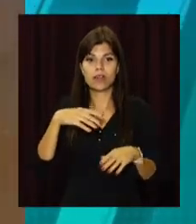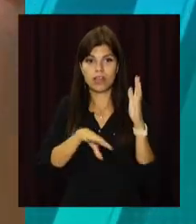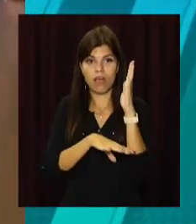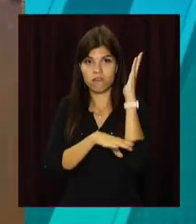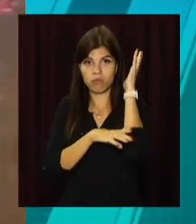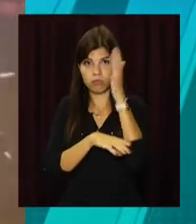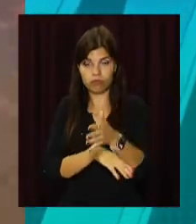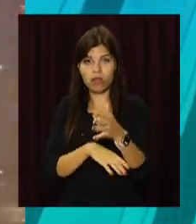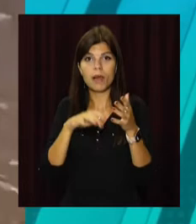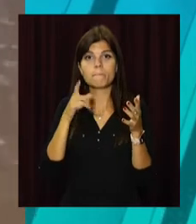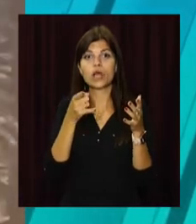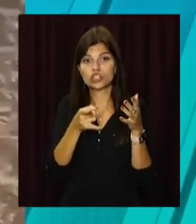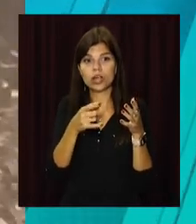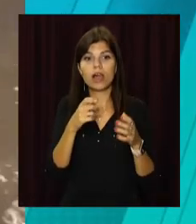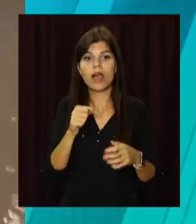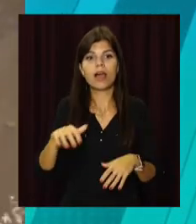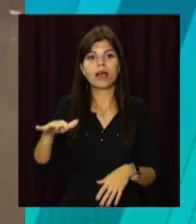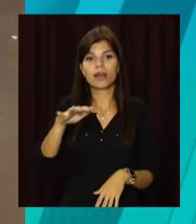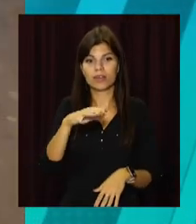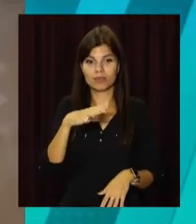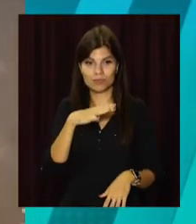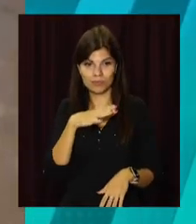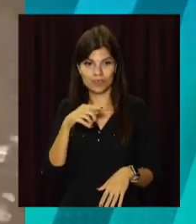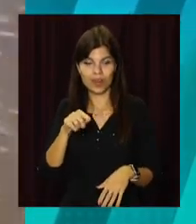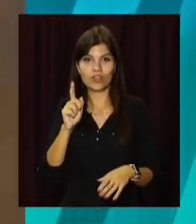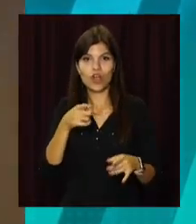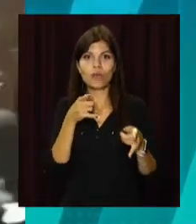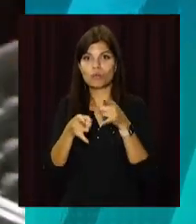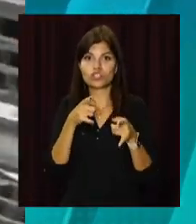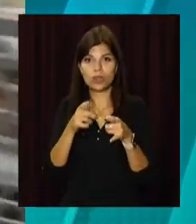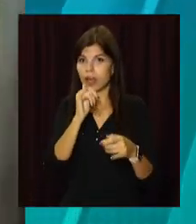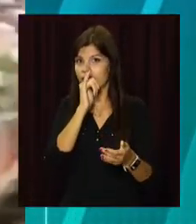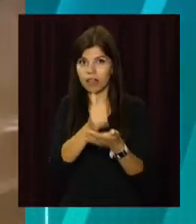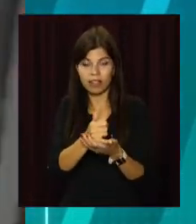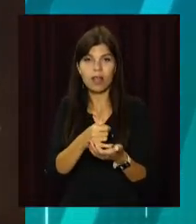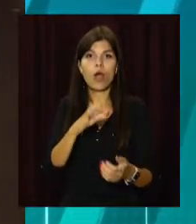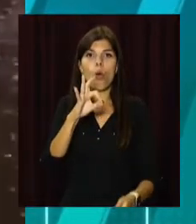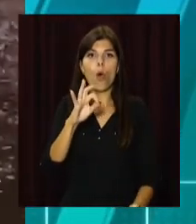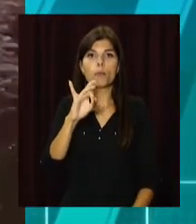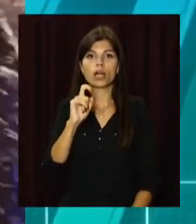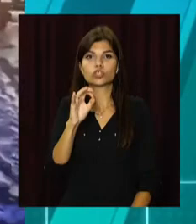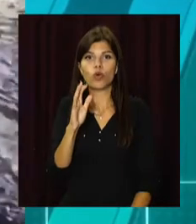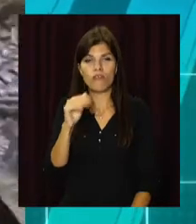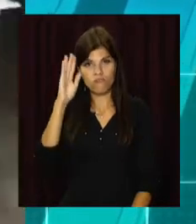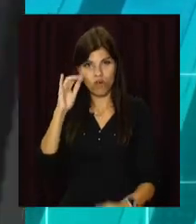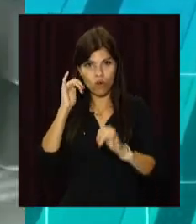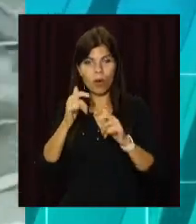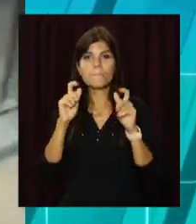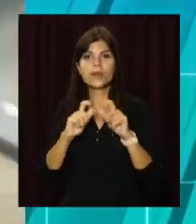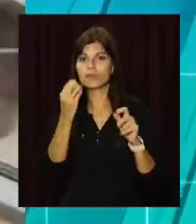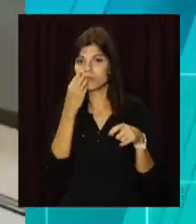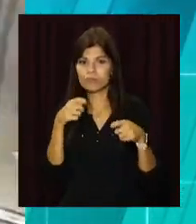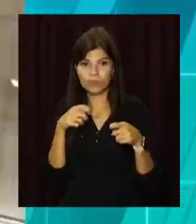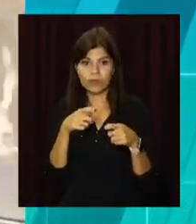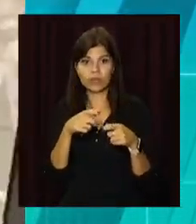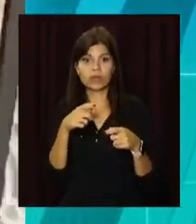легкове крино, а на Гаванській перегородило проїжджу частину. На образцоваж водою затопило супермаркет, не